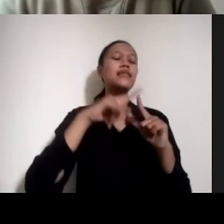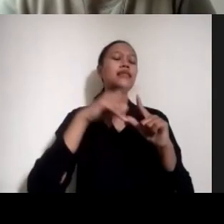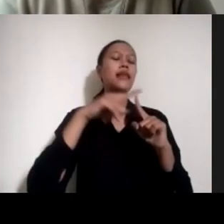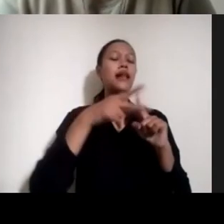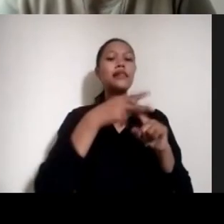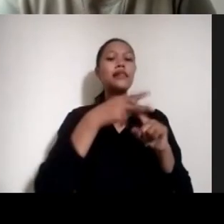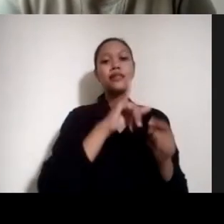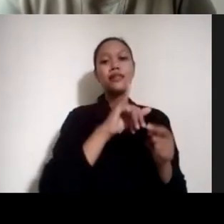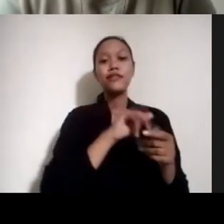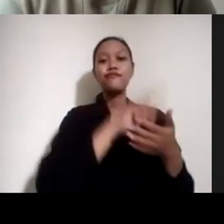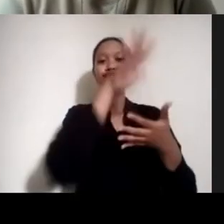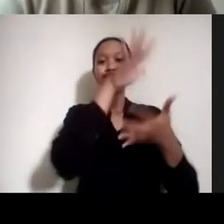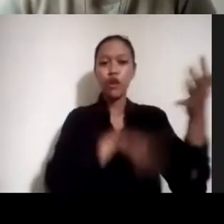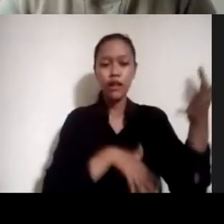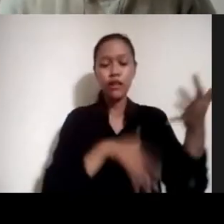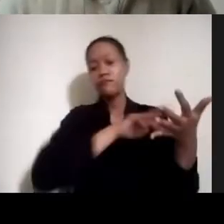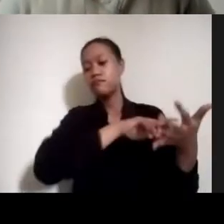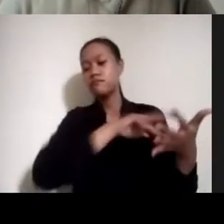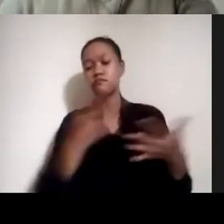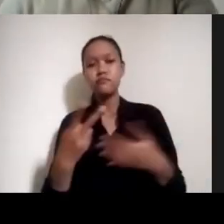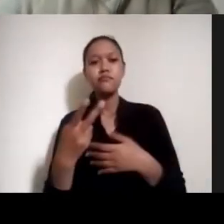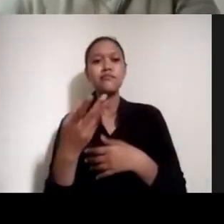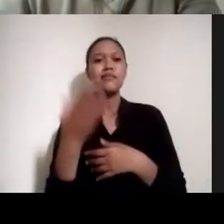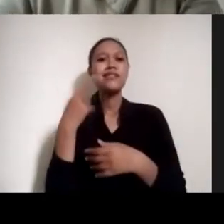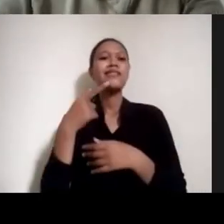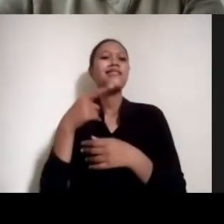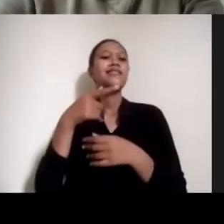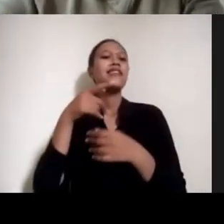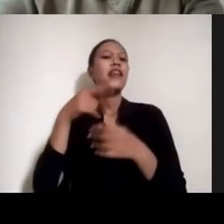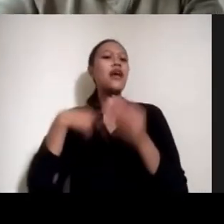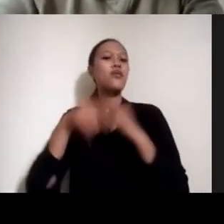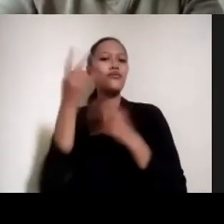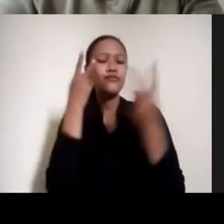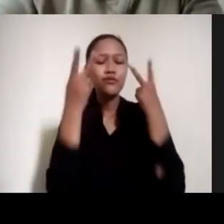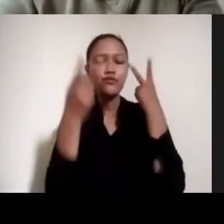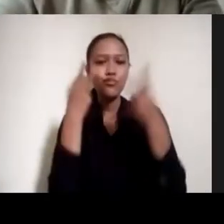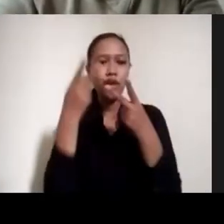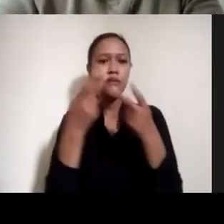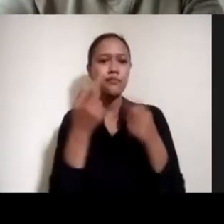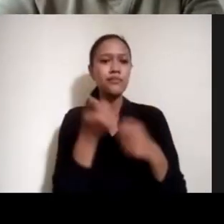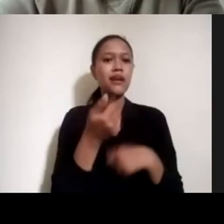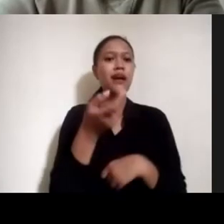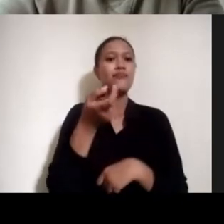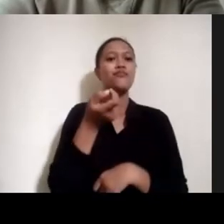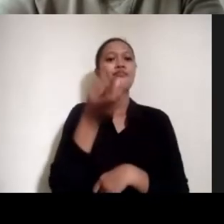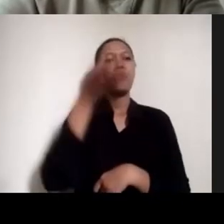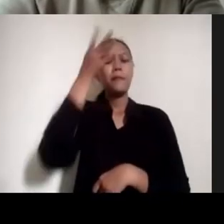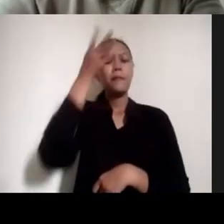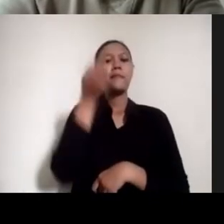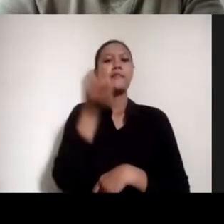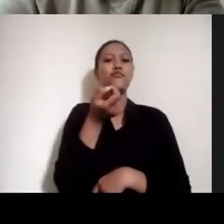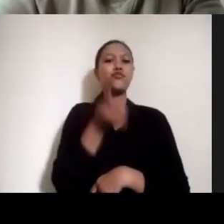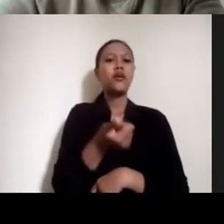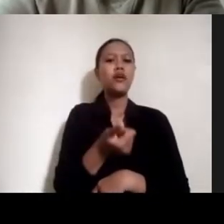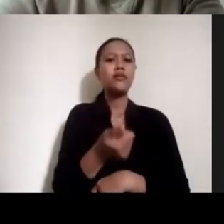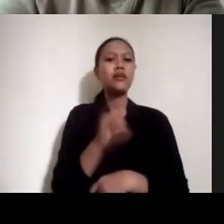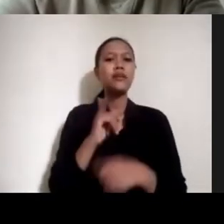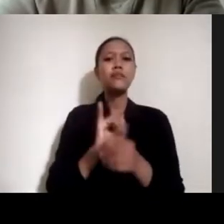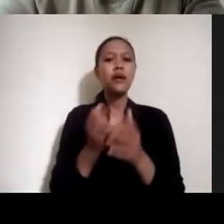baca dan kita bisa mudah memahami. Sebenarnya, supaya enggak muncul juga kepanikan gitu.